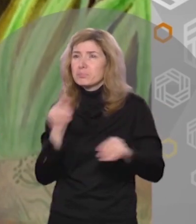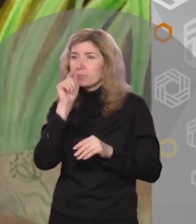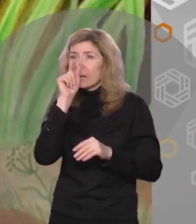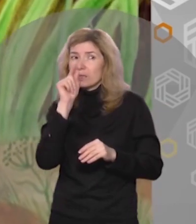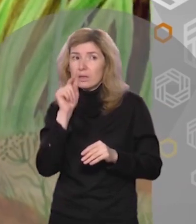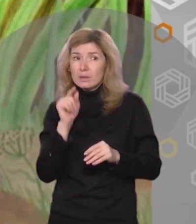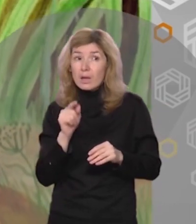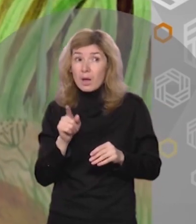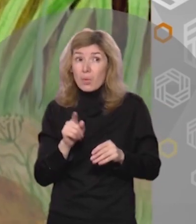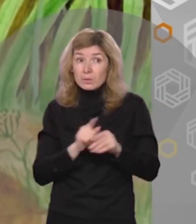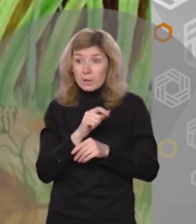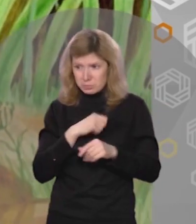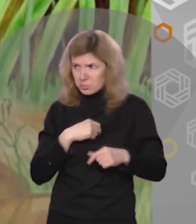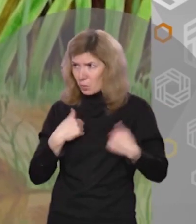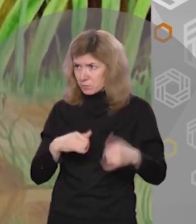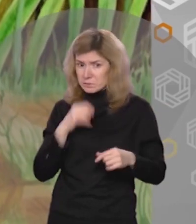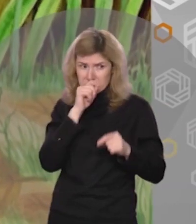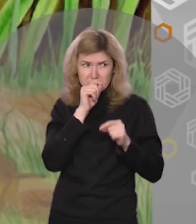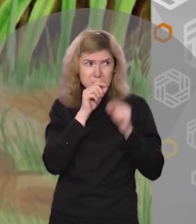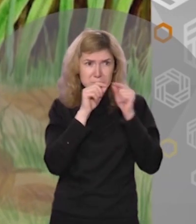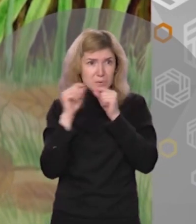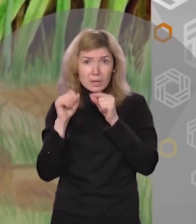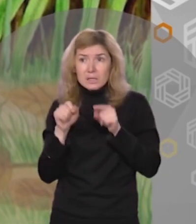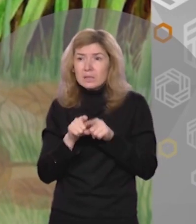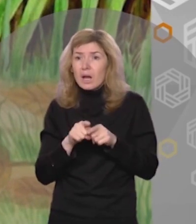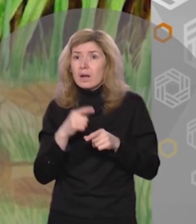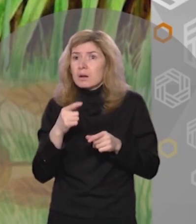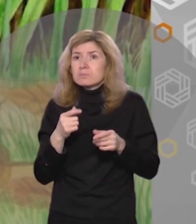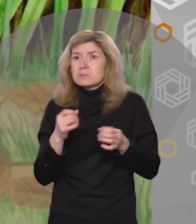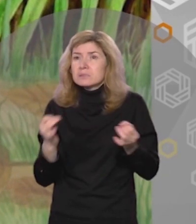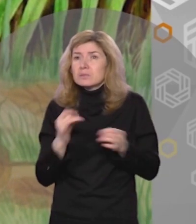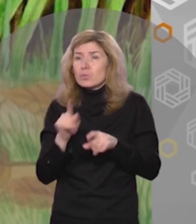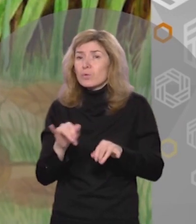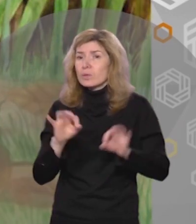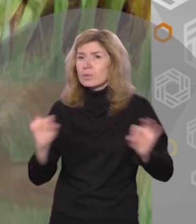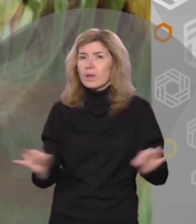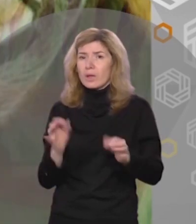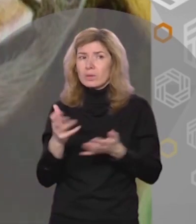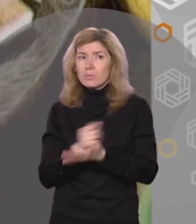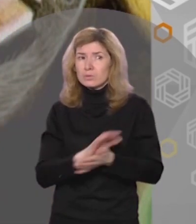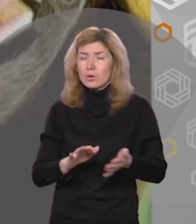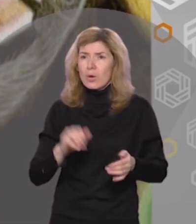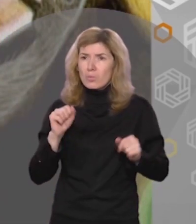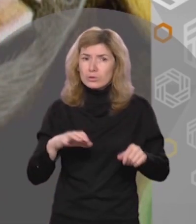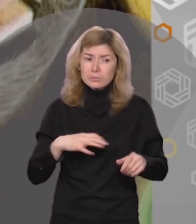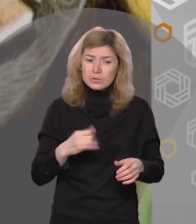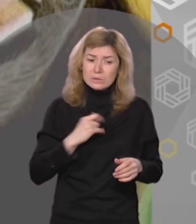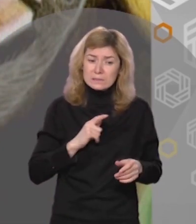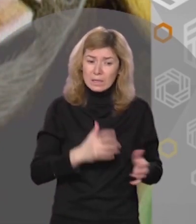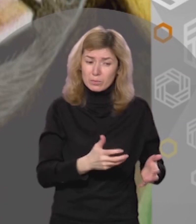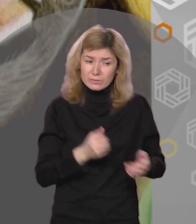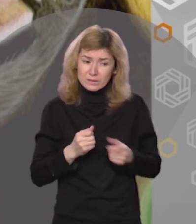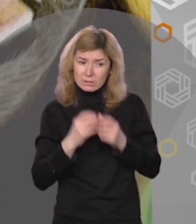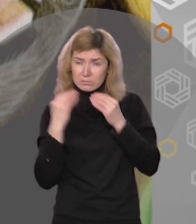Мышонок и сам умел свистеть, но так красиво у него никогда не получалось. «Может, взять ее с собой